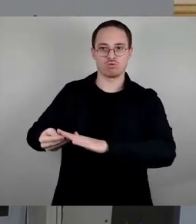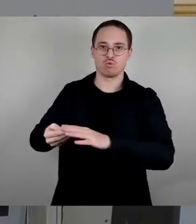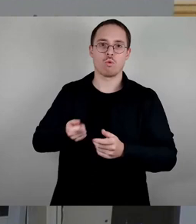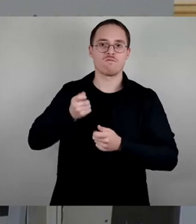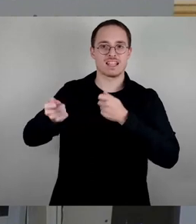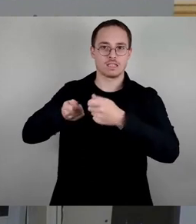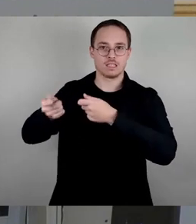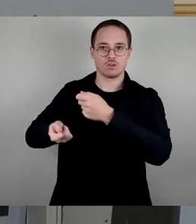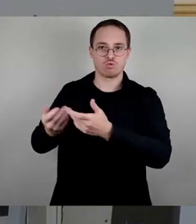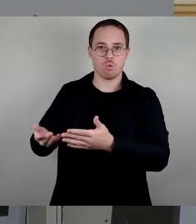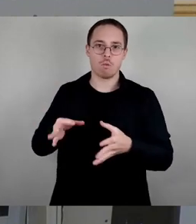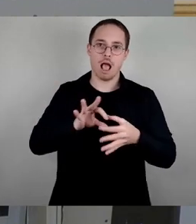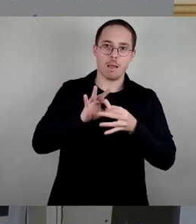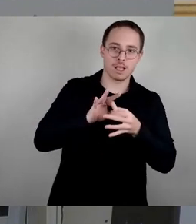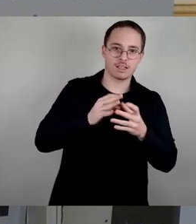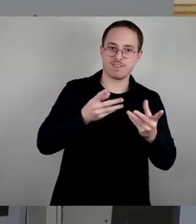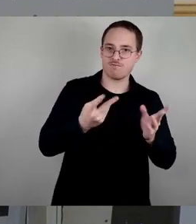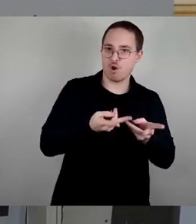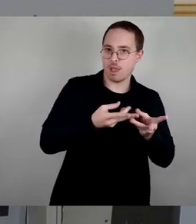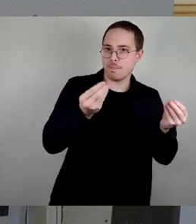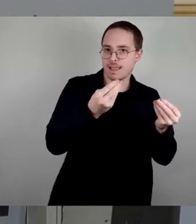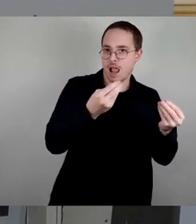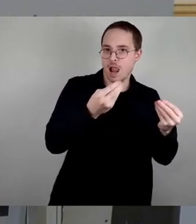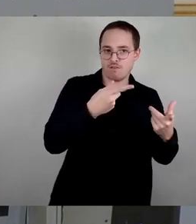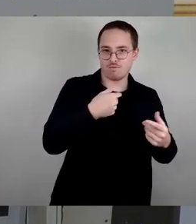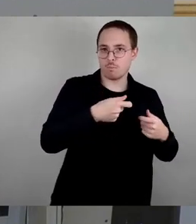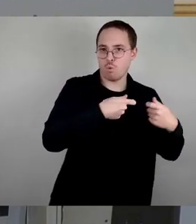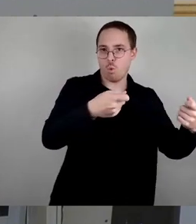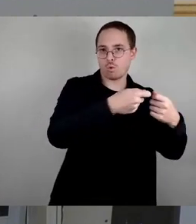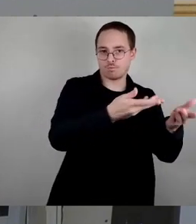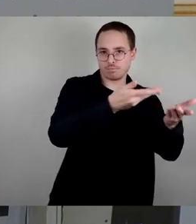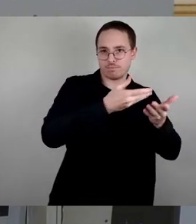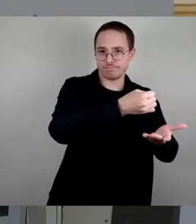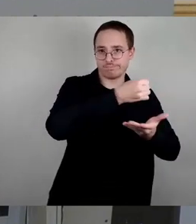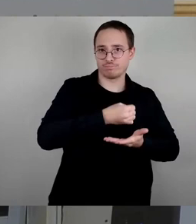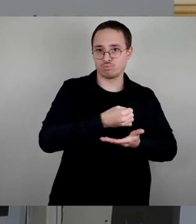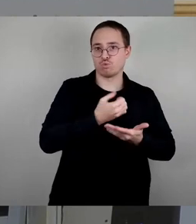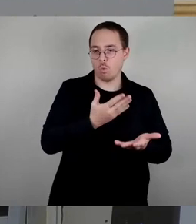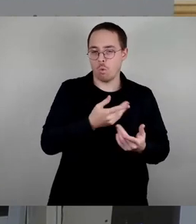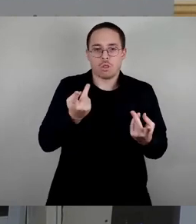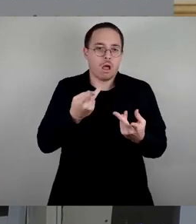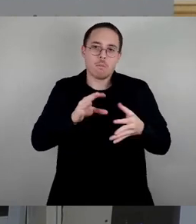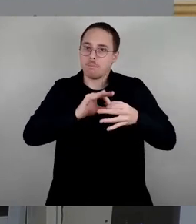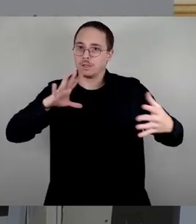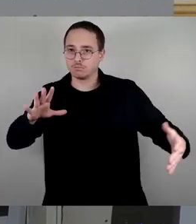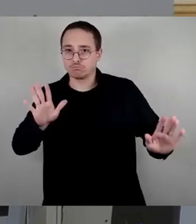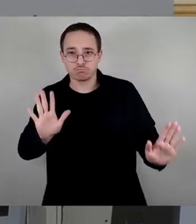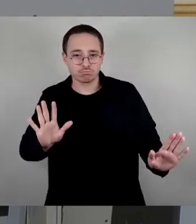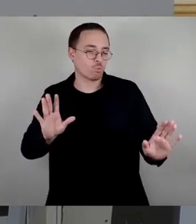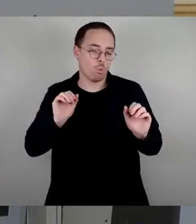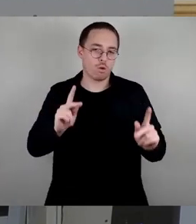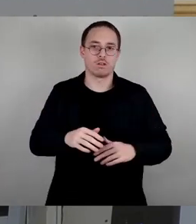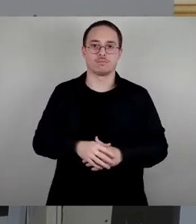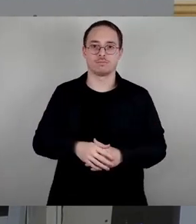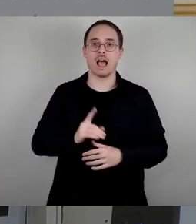Unabhängigkeit von den Fördermitteln vom Bund. Was ich nie so ganz verstehe, Herr Scholbach, ist das Tamtam, was heute hier gemacht wird mit der